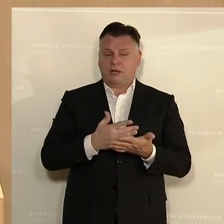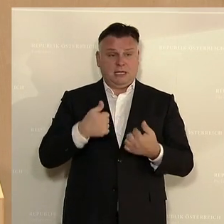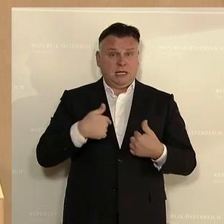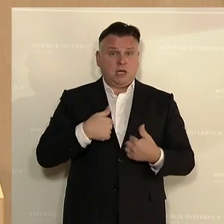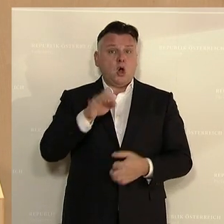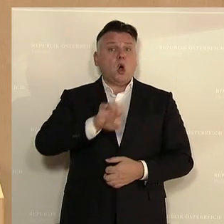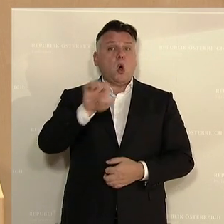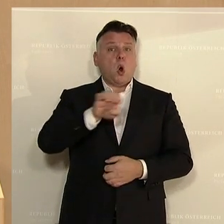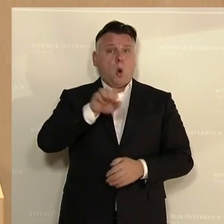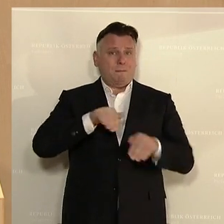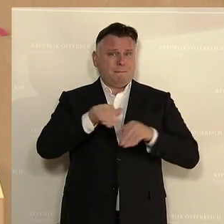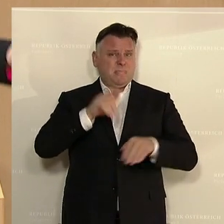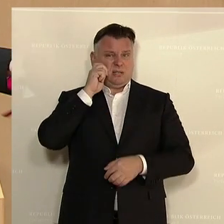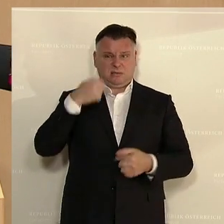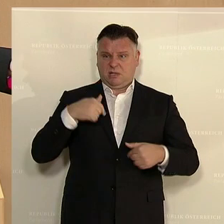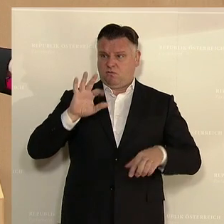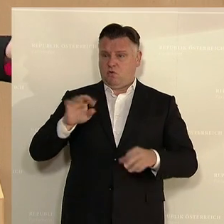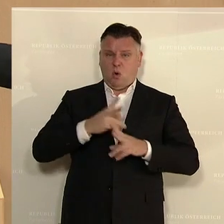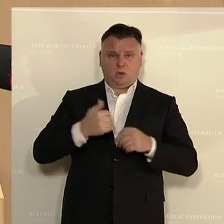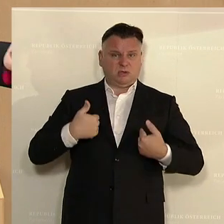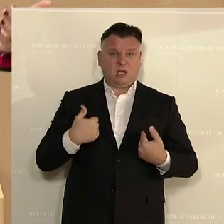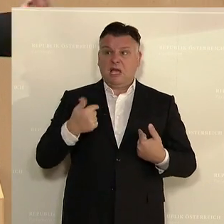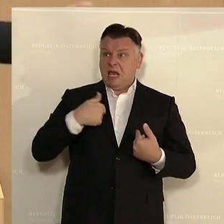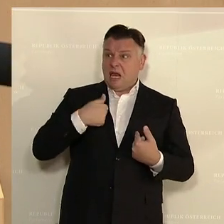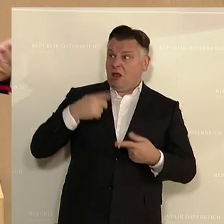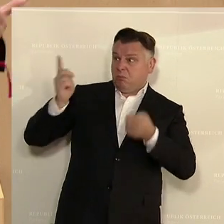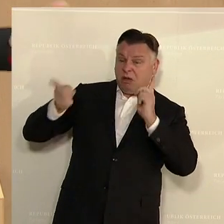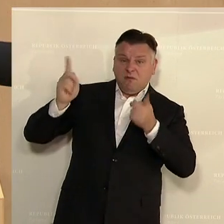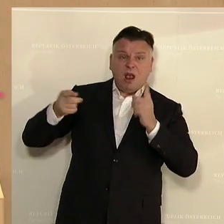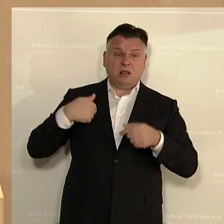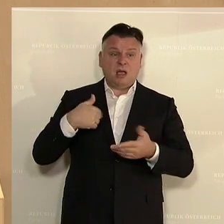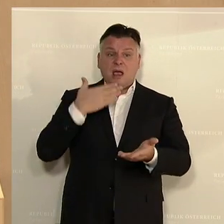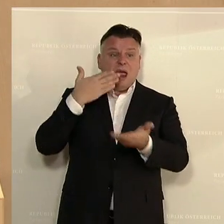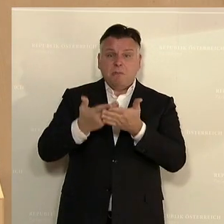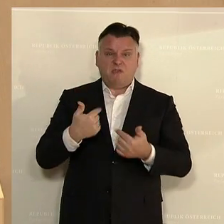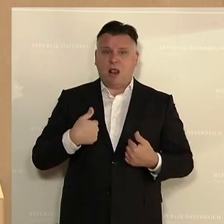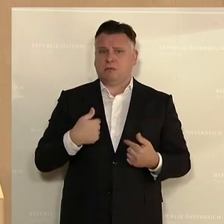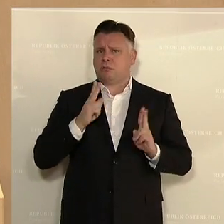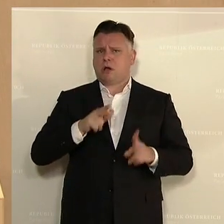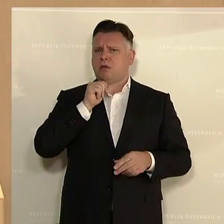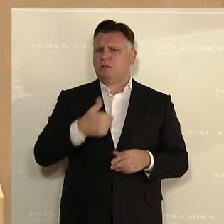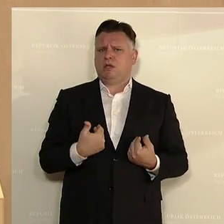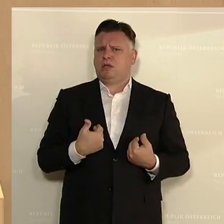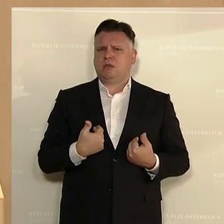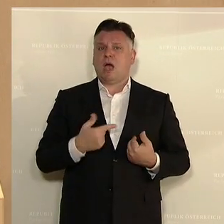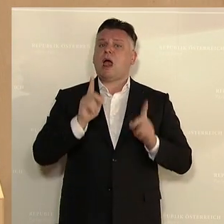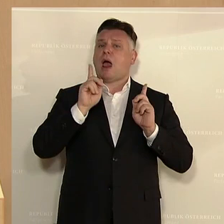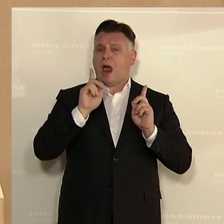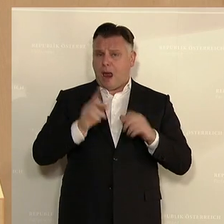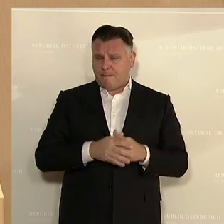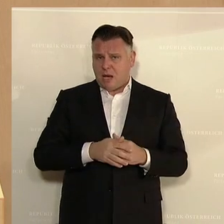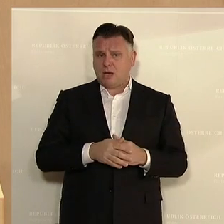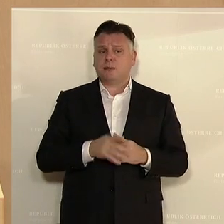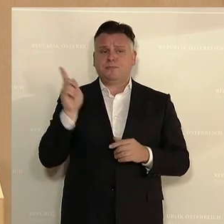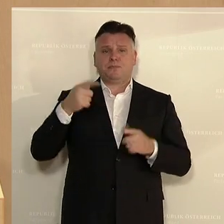als Europaministerin, als österreichische Europaministerin kann dem Parlament nicht auferlegen oder Empfehlungen abgeben, wie sie damit umgehen. Aber ich bin sicher und vor allem auch